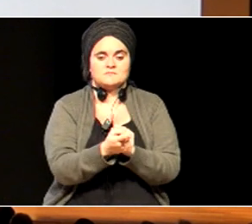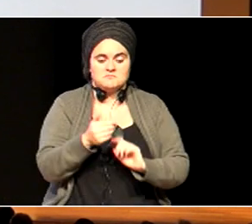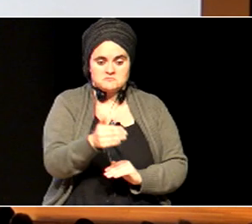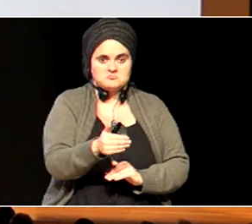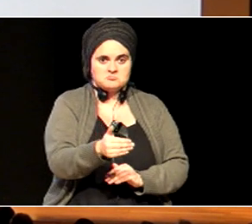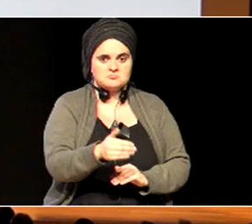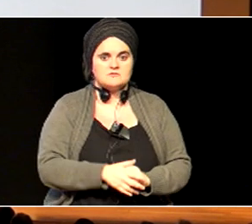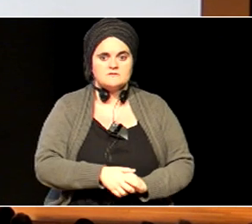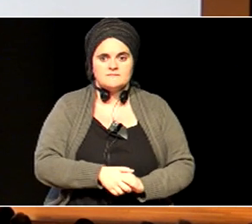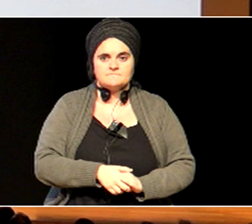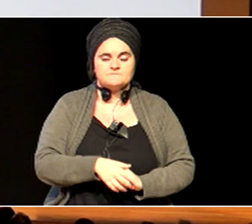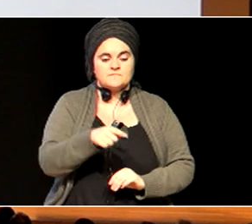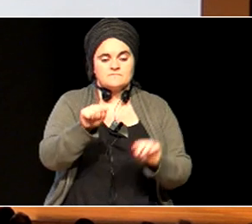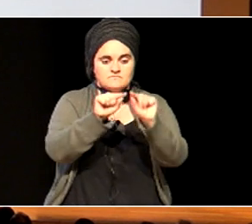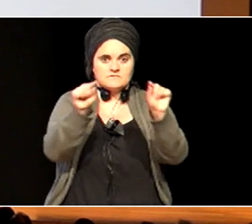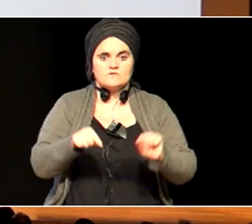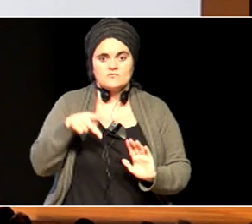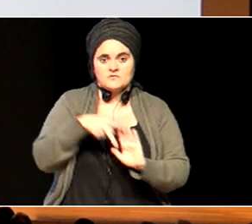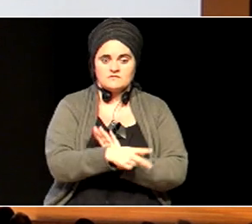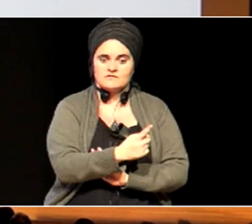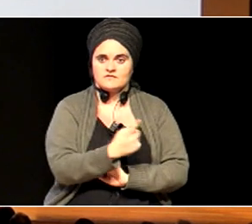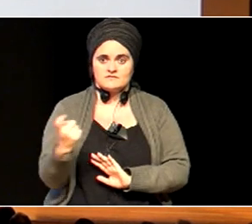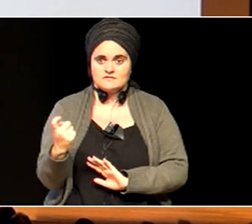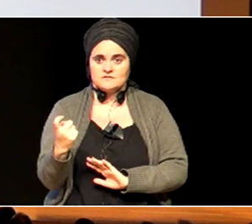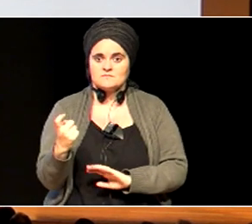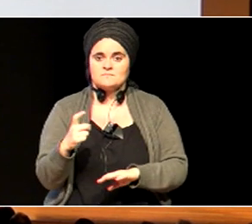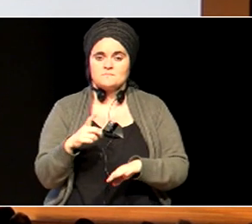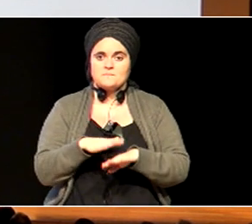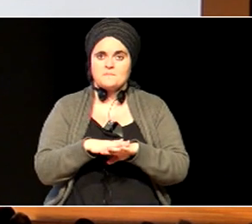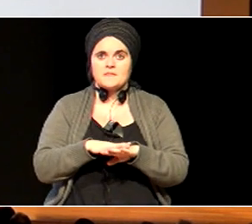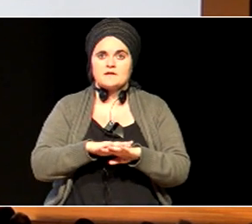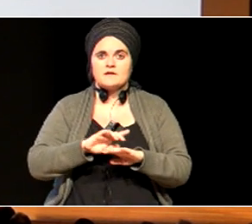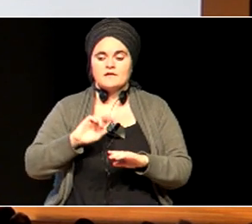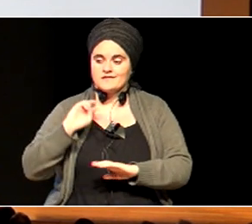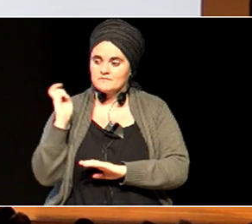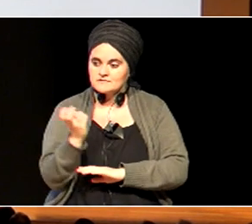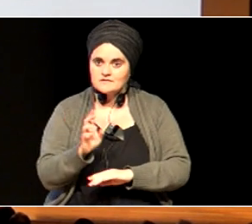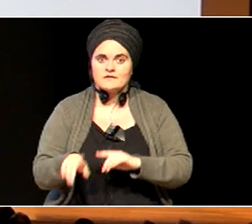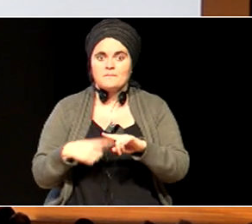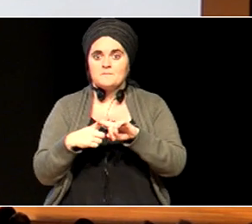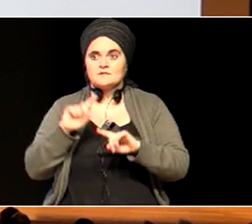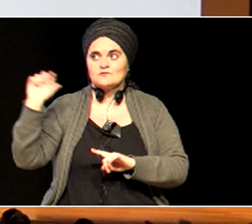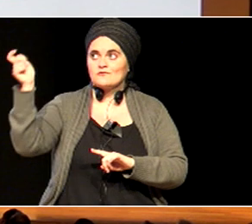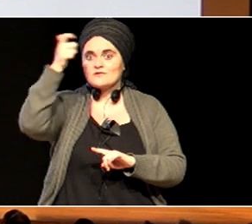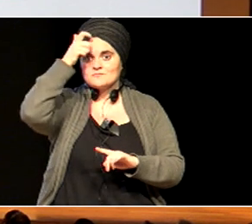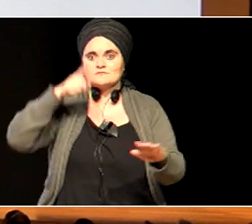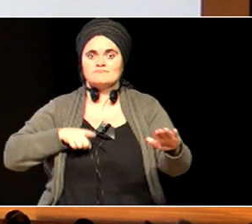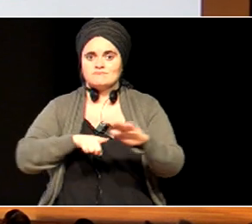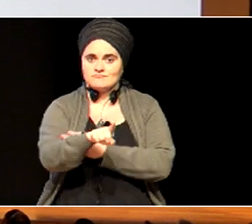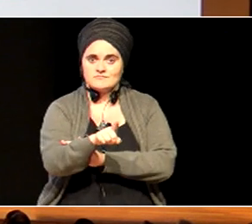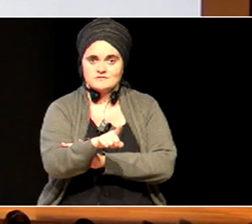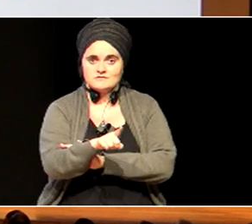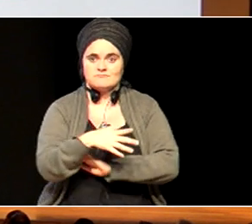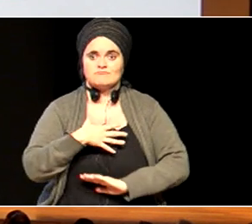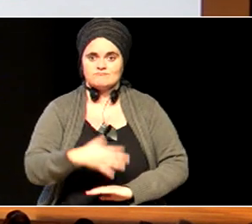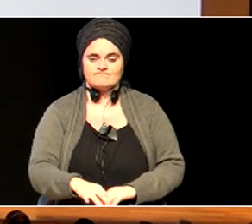behar dugu, ba, gaur daukaguna, aniztasuna, eta konzeptuak eta garatzeko, beraz, horren, atzian,